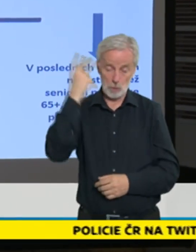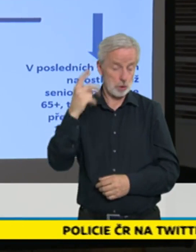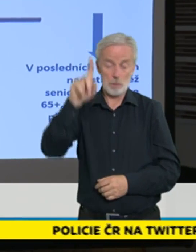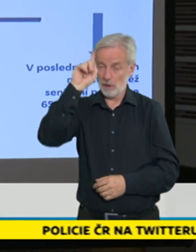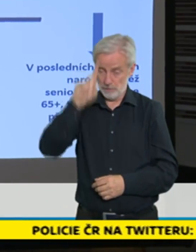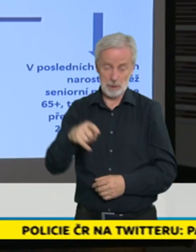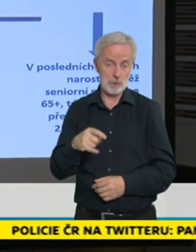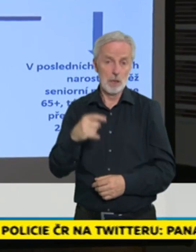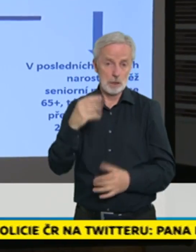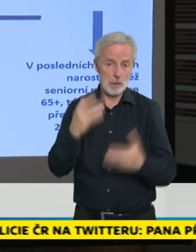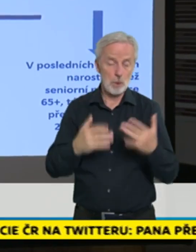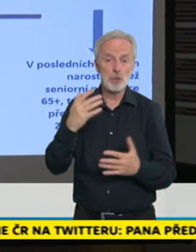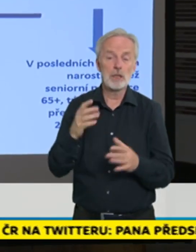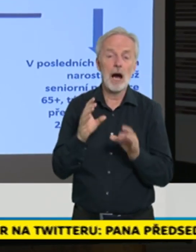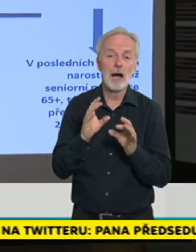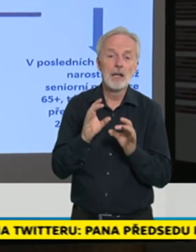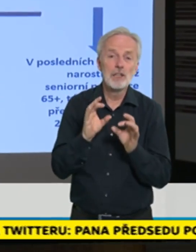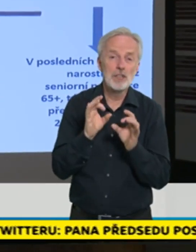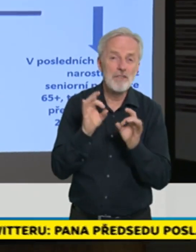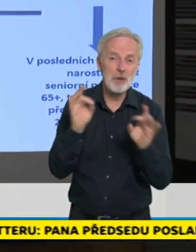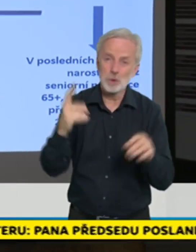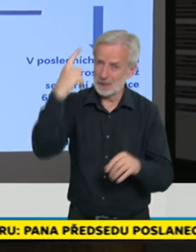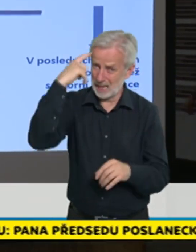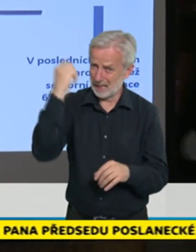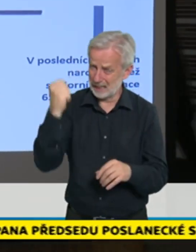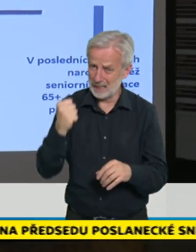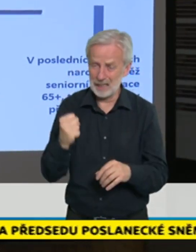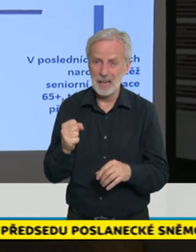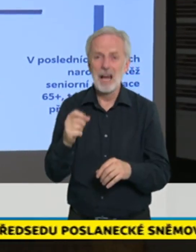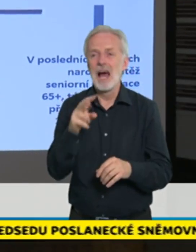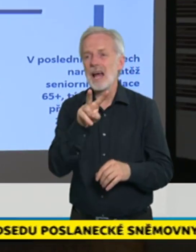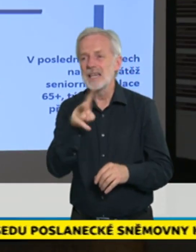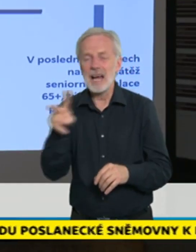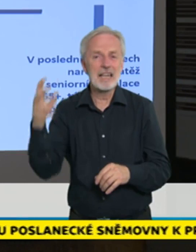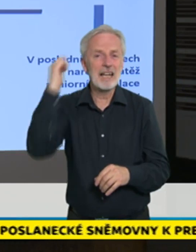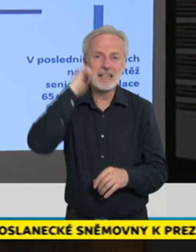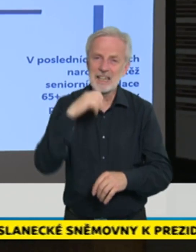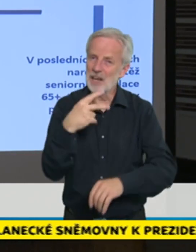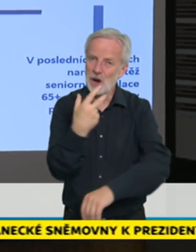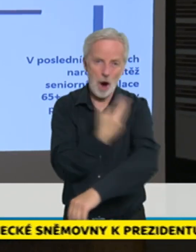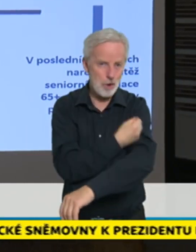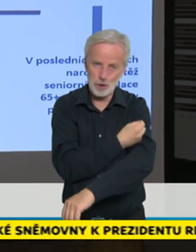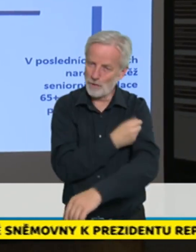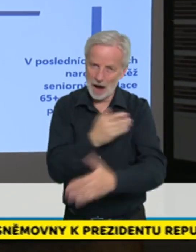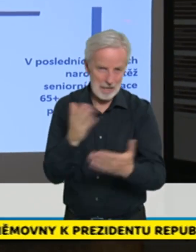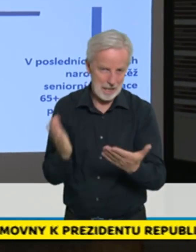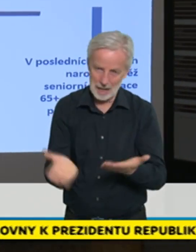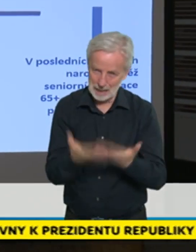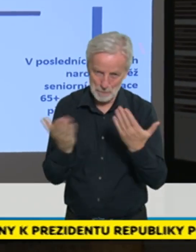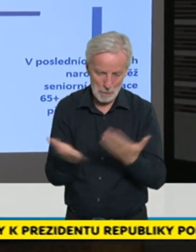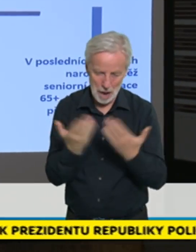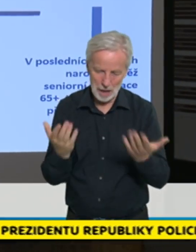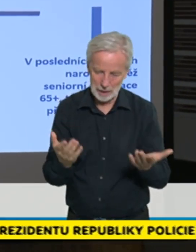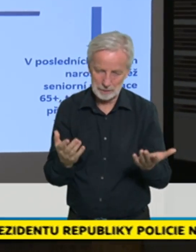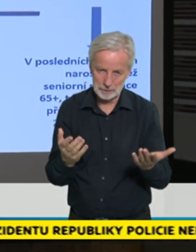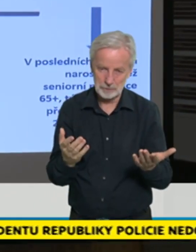částečně té vakcinaci bude unikat a ta vakcinační ochrana bude expirovat. Zatím